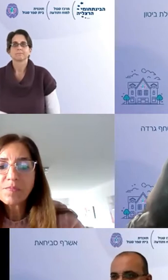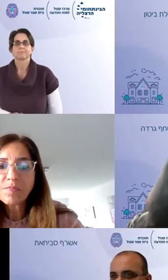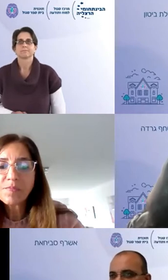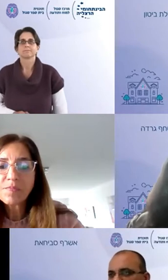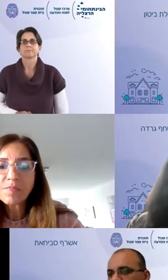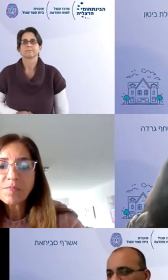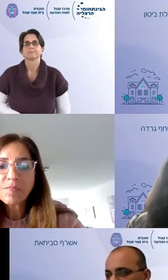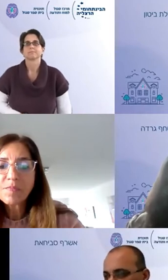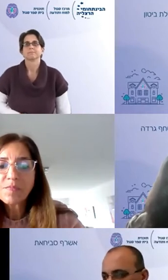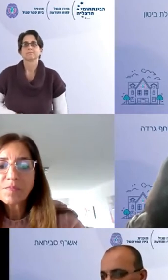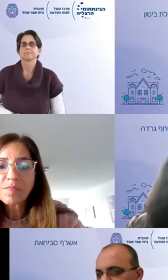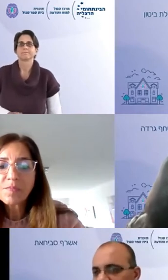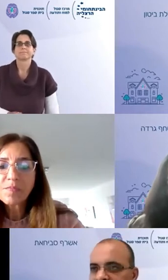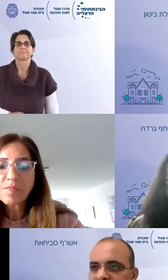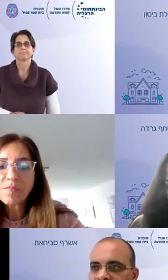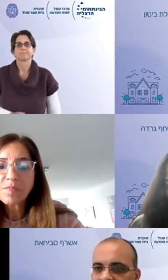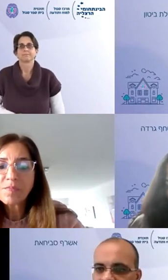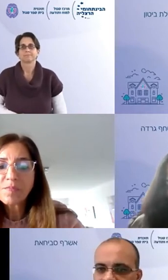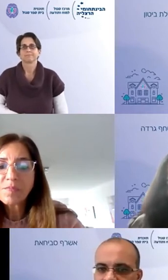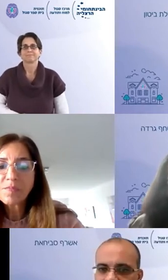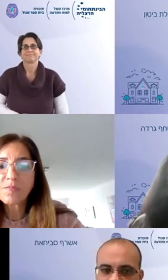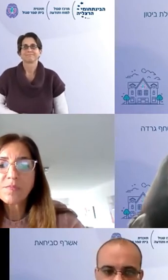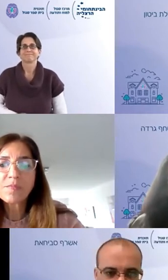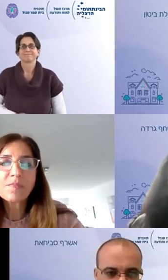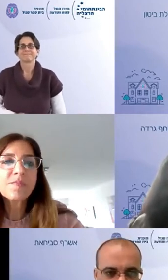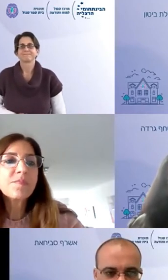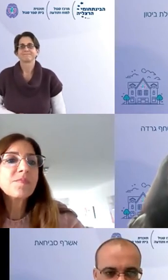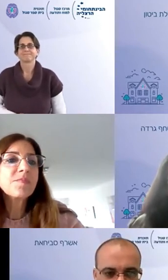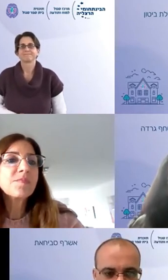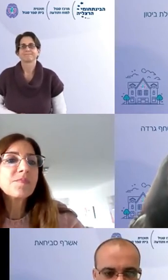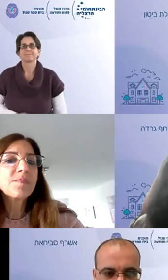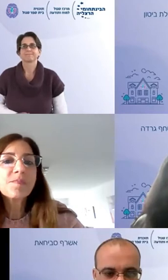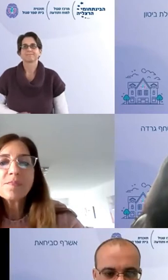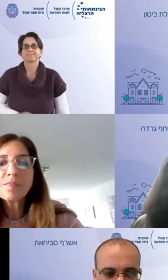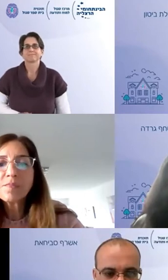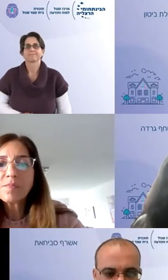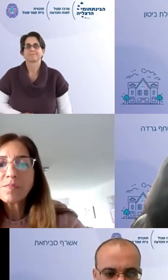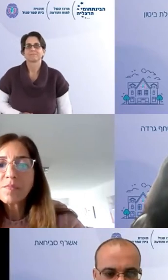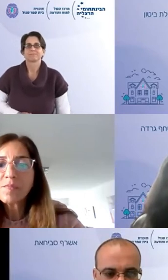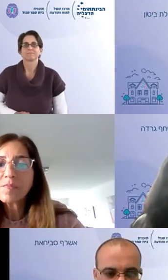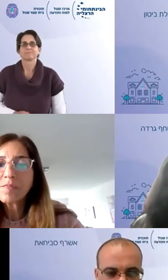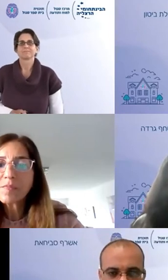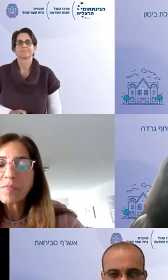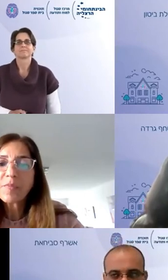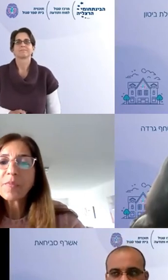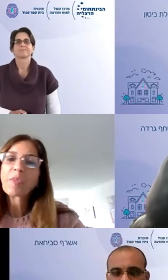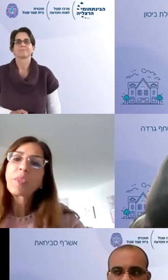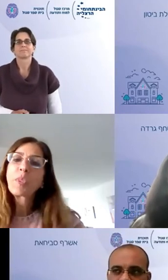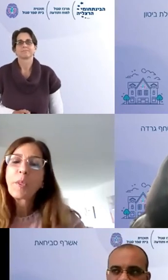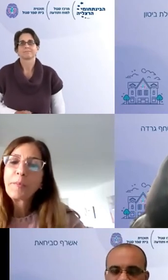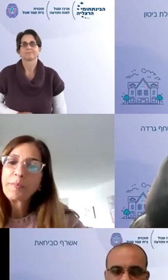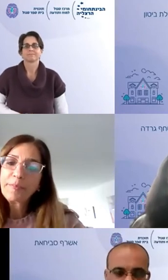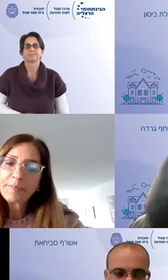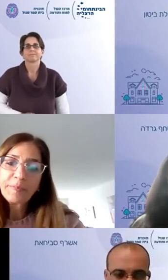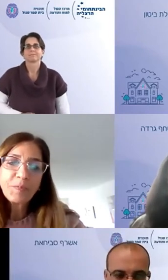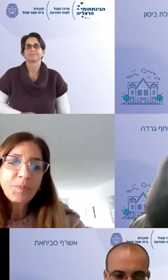הדברים טובים ביותר שאני חושב שעשיתי בבית הספר ואנחנו עוד סומכים שנה הבאה אנחנו יוד, יוד א' כלומר נהיה זין על יוד